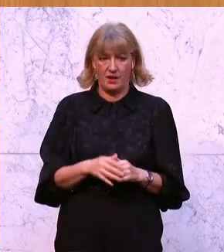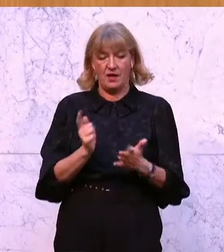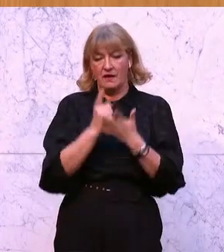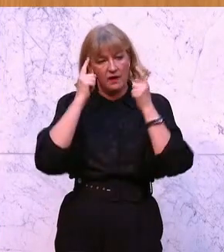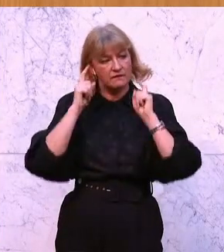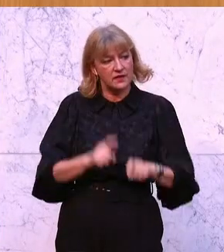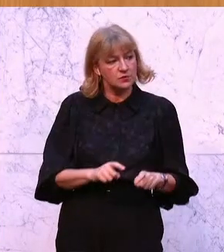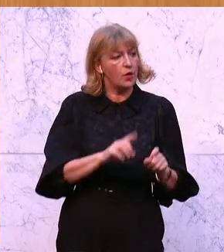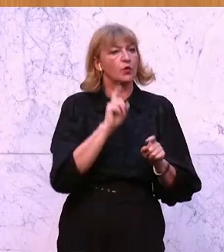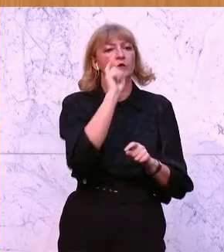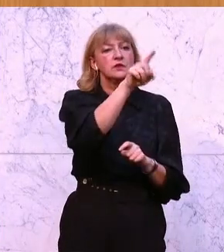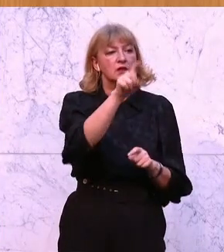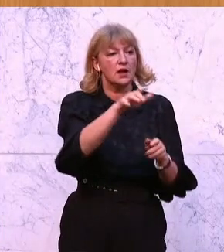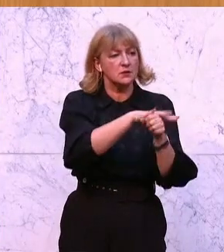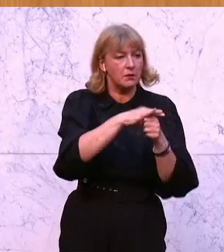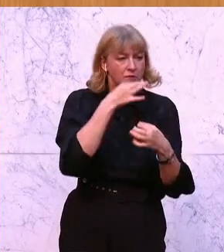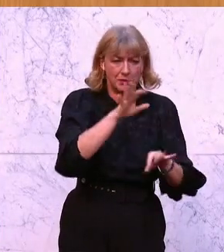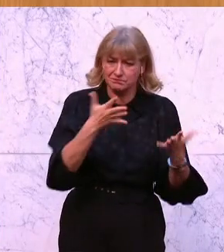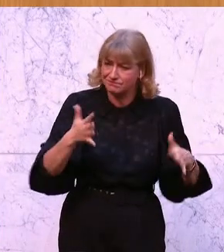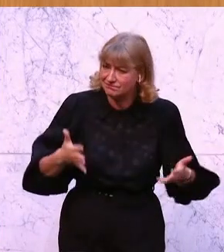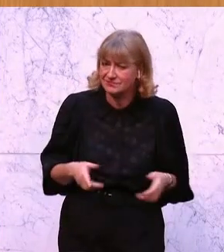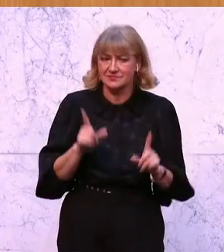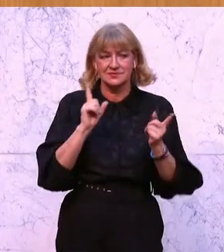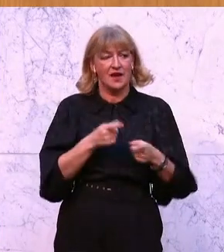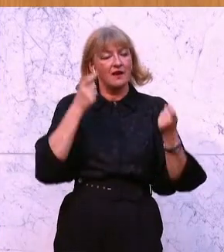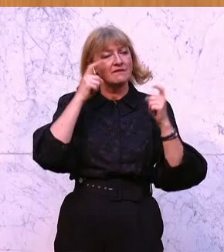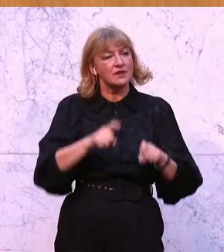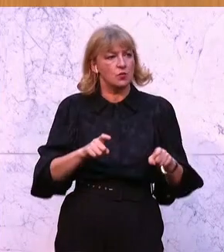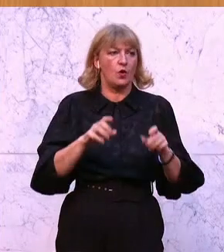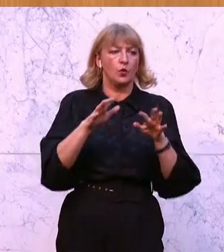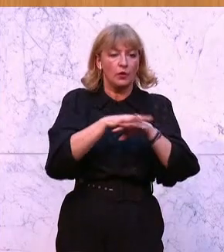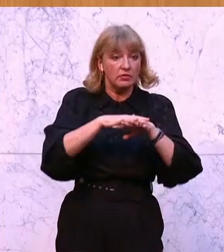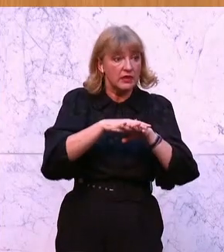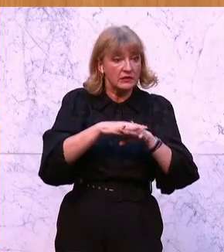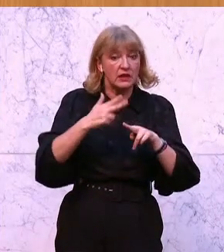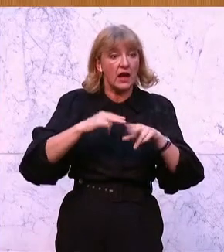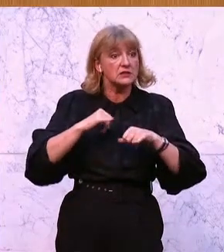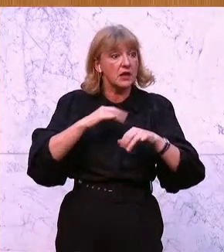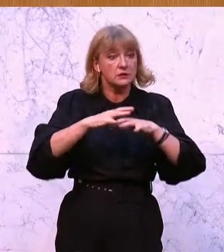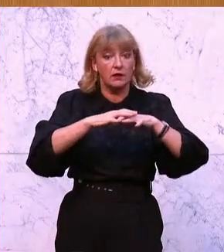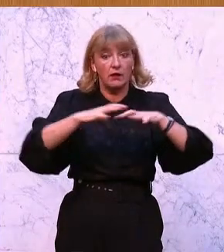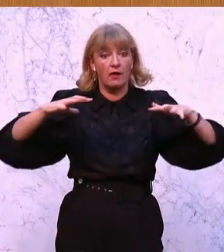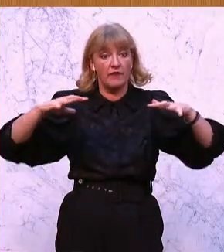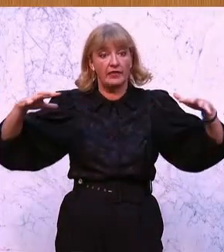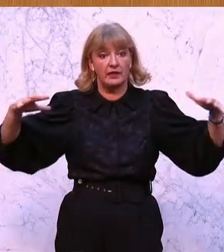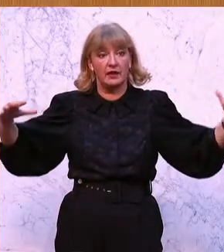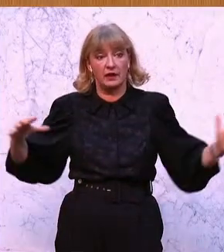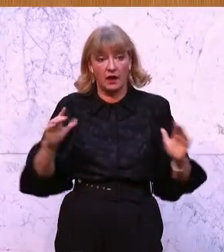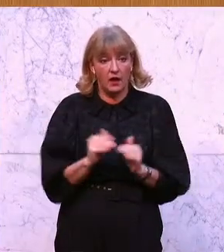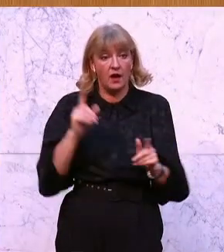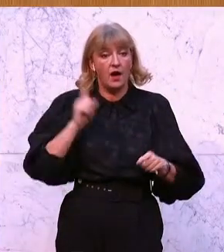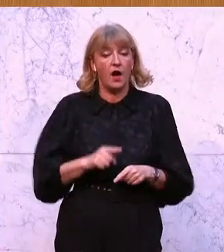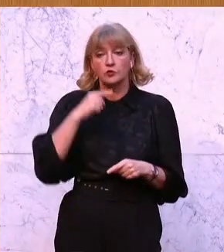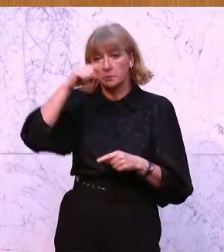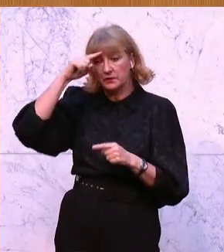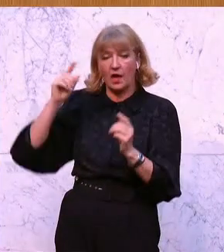die Versorgung im niedergelassenen Bereich verbessert, sondern die Versorgungsdichte durch Kassenärzte hat immer weiter abgenommen. Noch konnte die Inanspruchnahme der